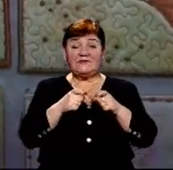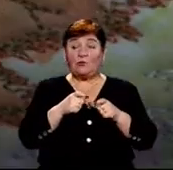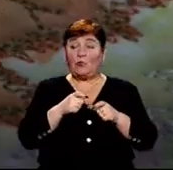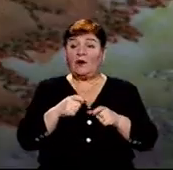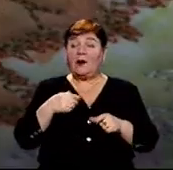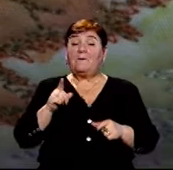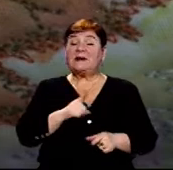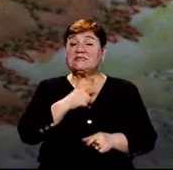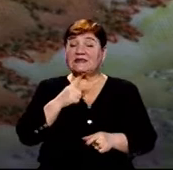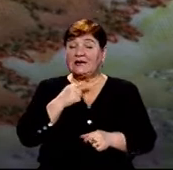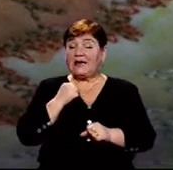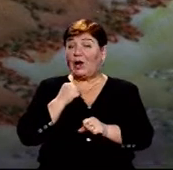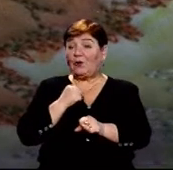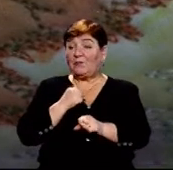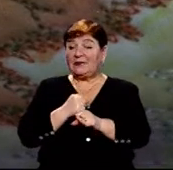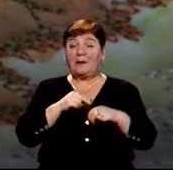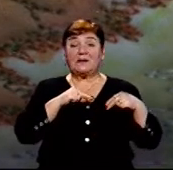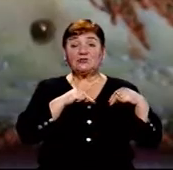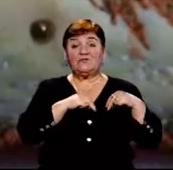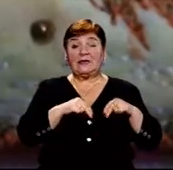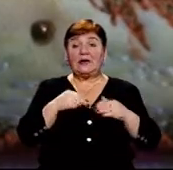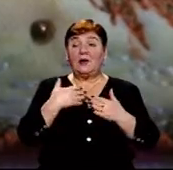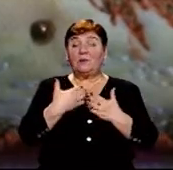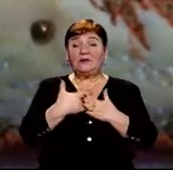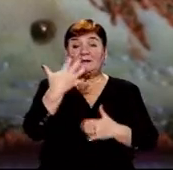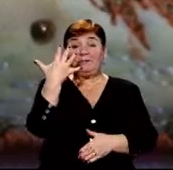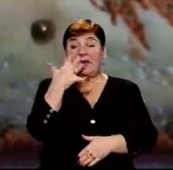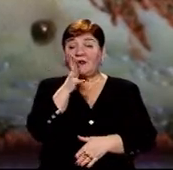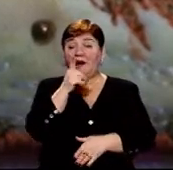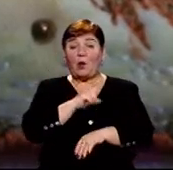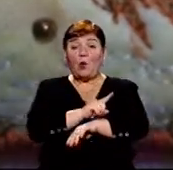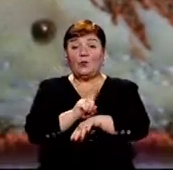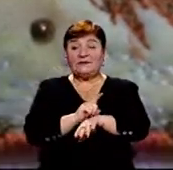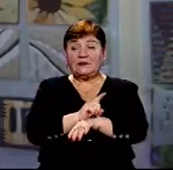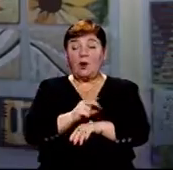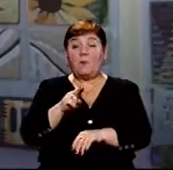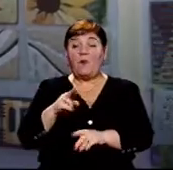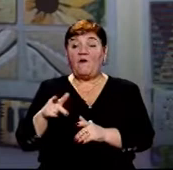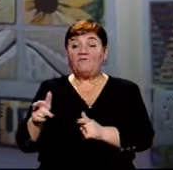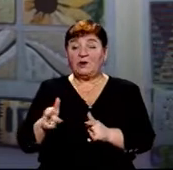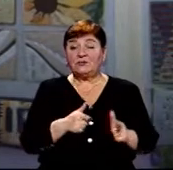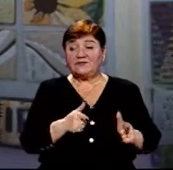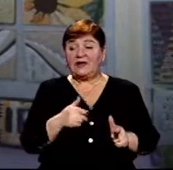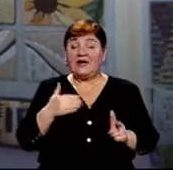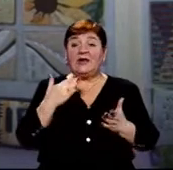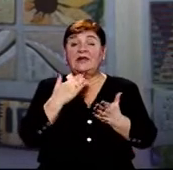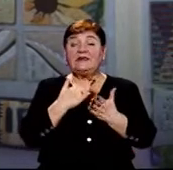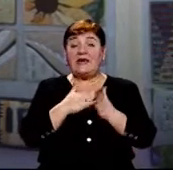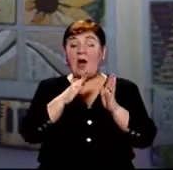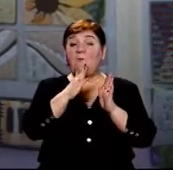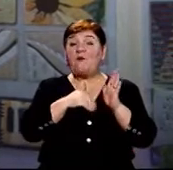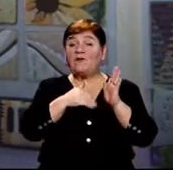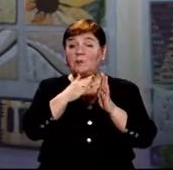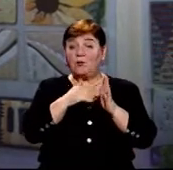печворк майстриня Ірина Лукашенко працювала понад 5 годин. Розповідає про етапи виготовлення. «Це пофарбована тканина